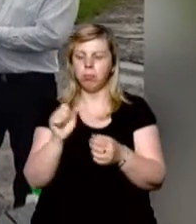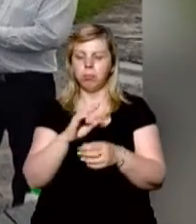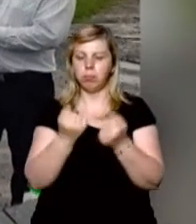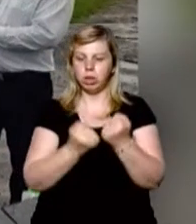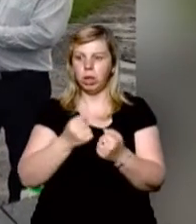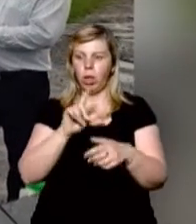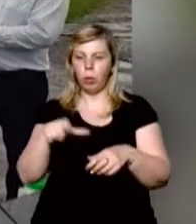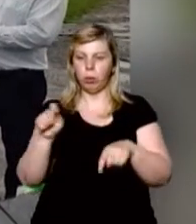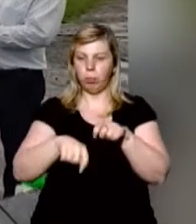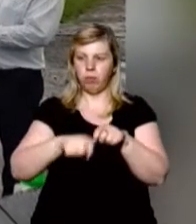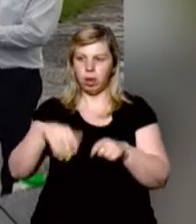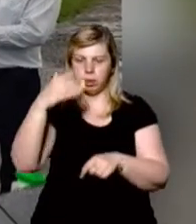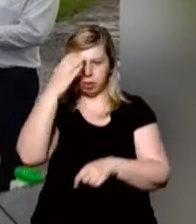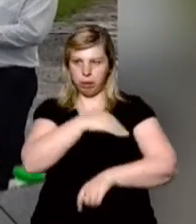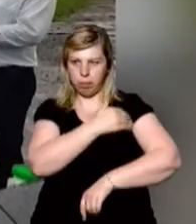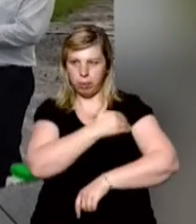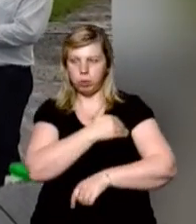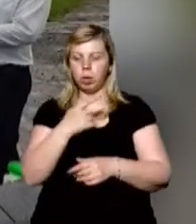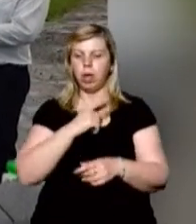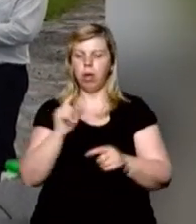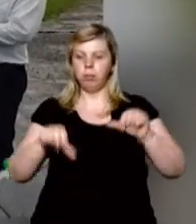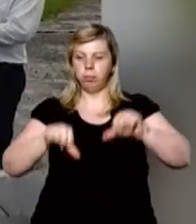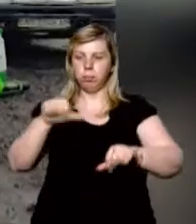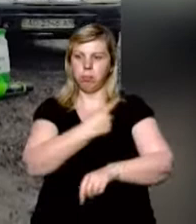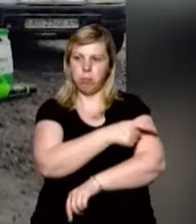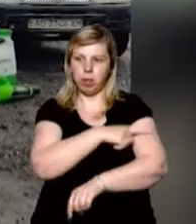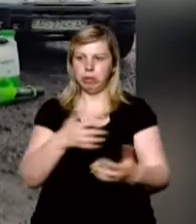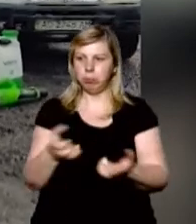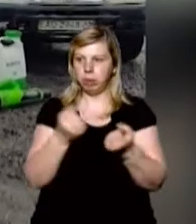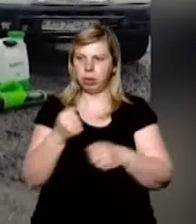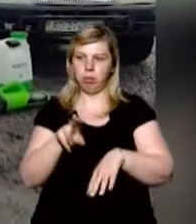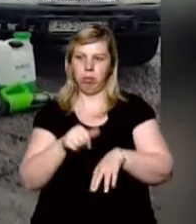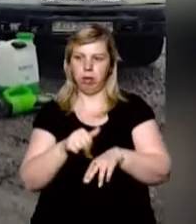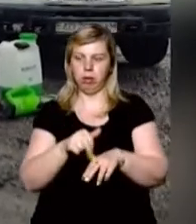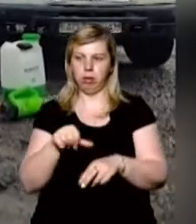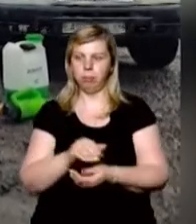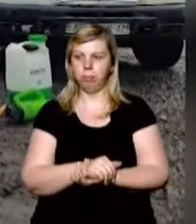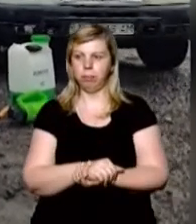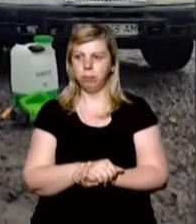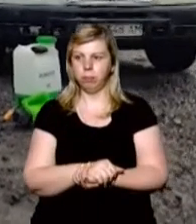вимірюватимуть температуру. На пусті чергуватимуть медики, рятувальники та правоохоронці.